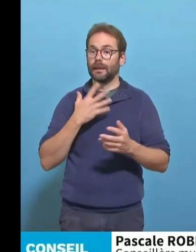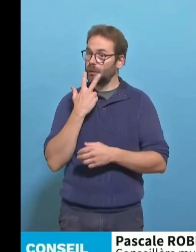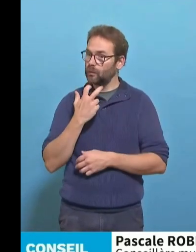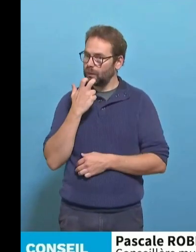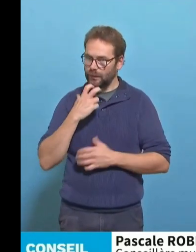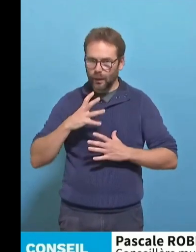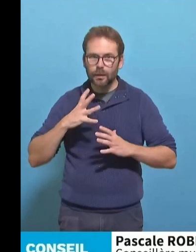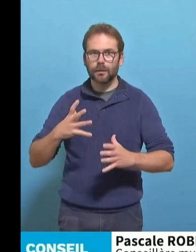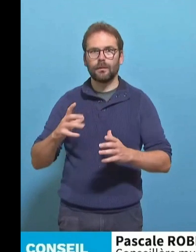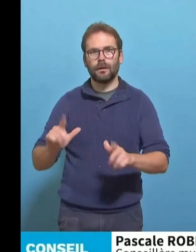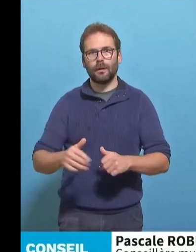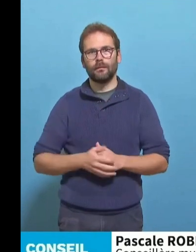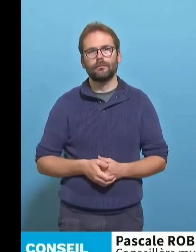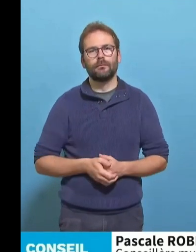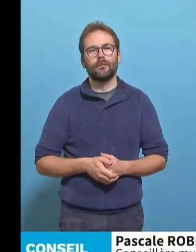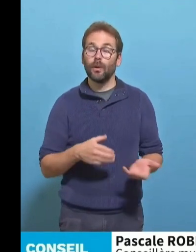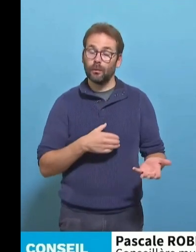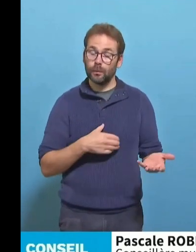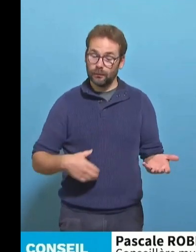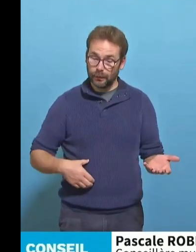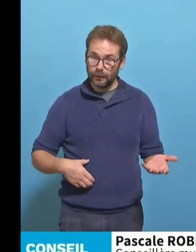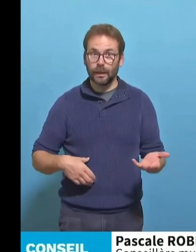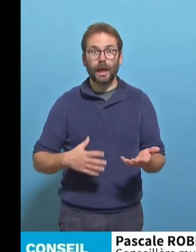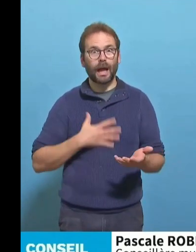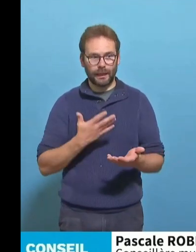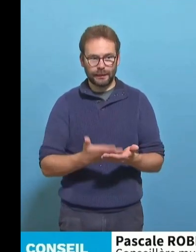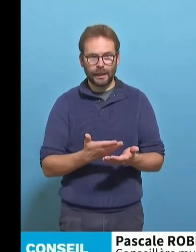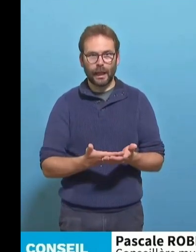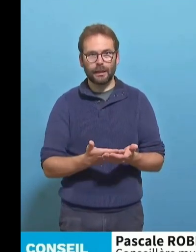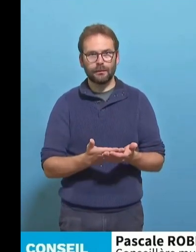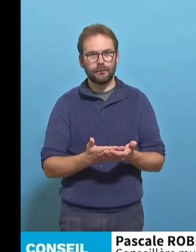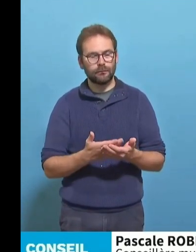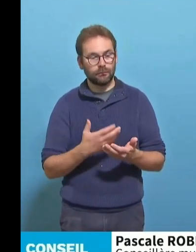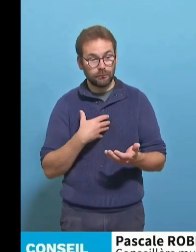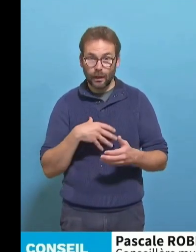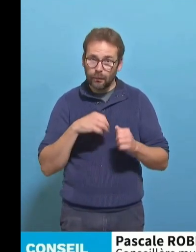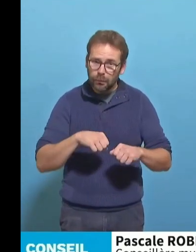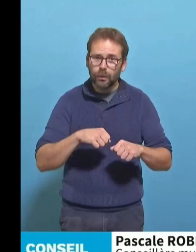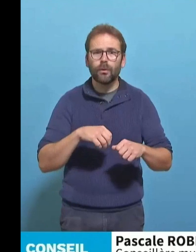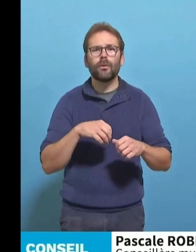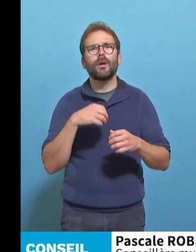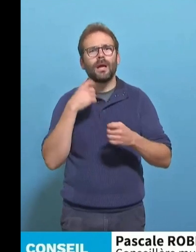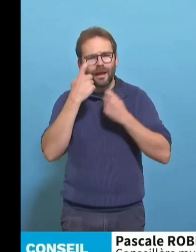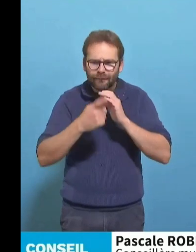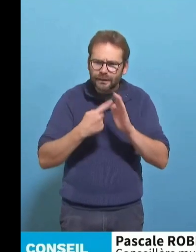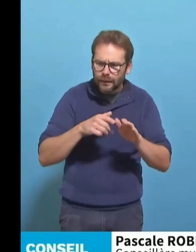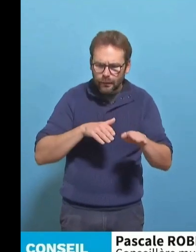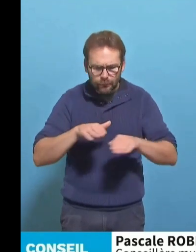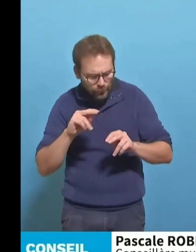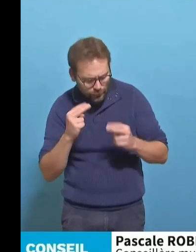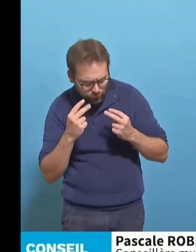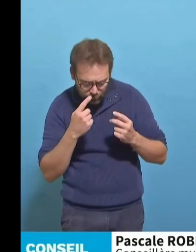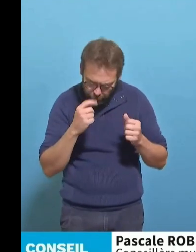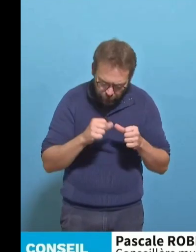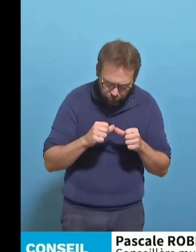concernés. La municipalité, au travers de ces services, est ainsi amenée à réinterroger ces pratiques pour